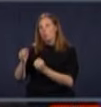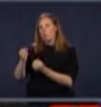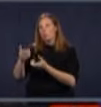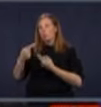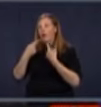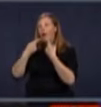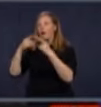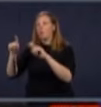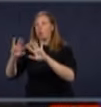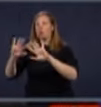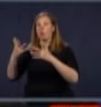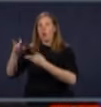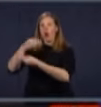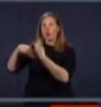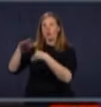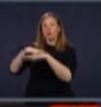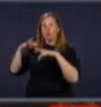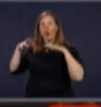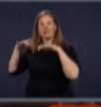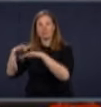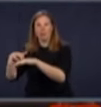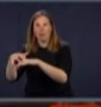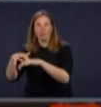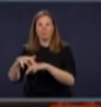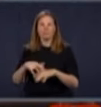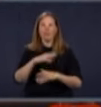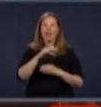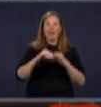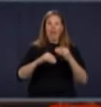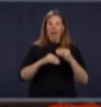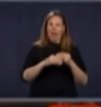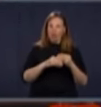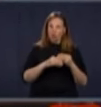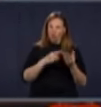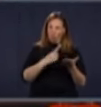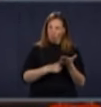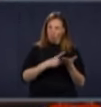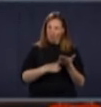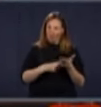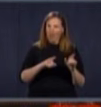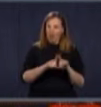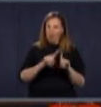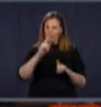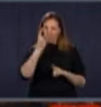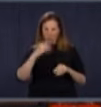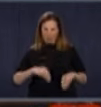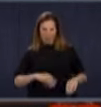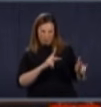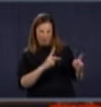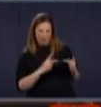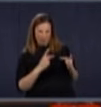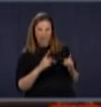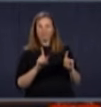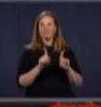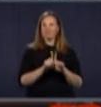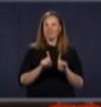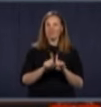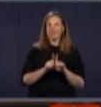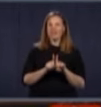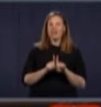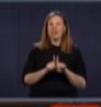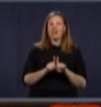rassemblements. Si vous permettez, M. le Premier ministre, moi, je tiens à dire qu'il y a un lien direct, là, avec la disponibilité de la